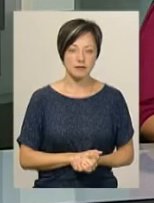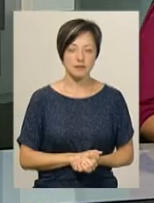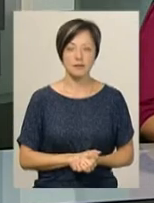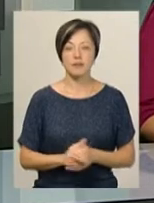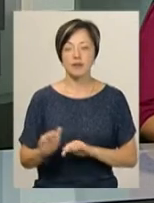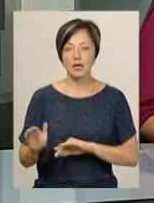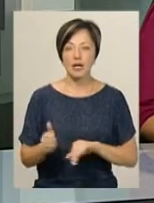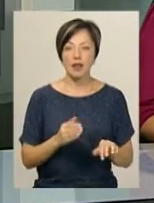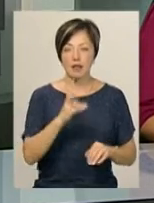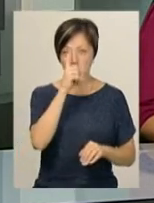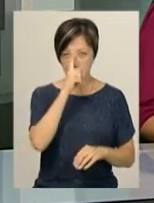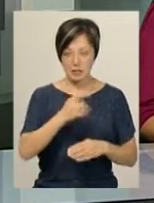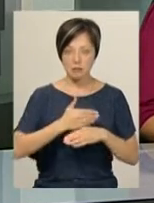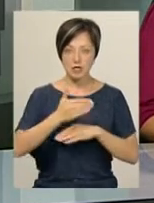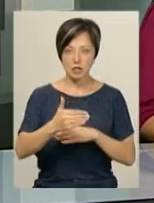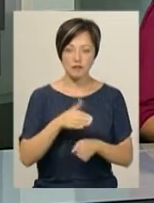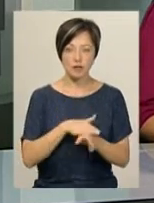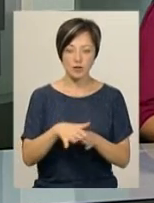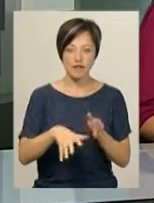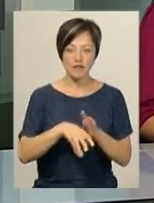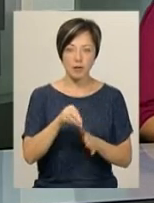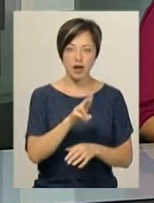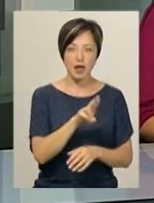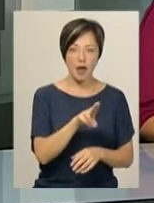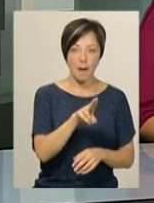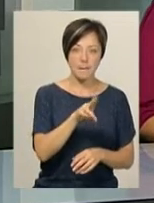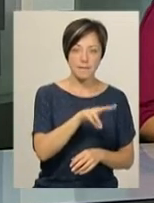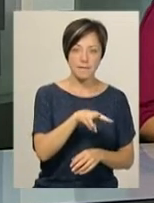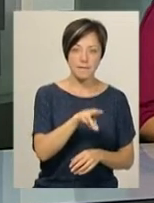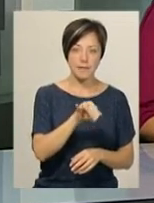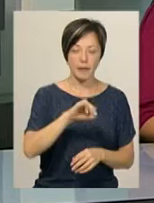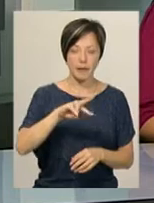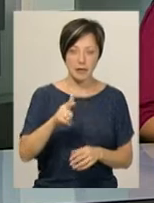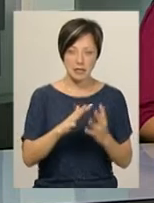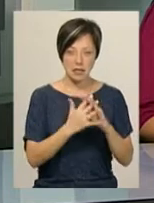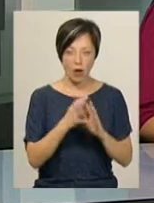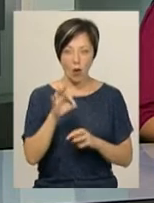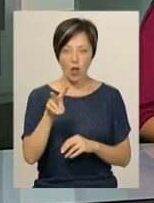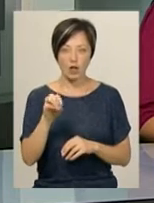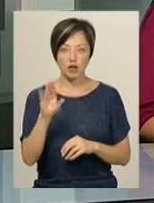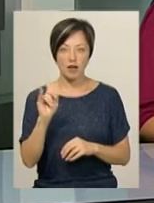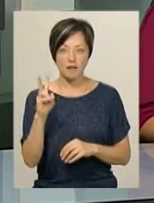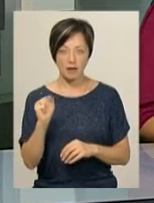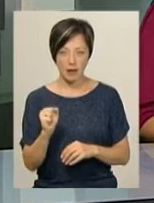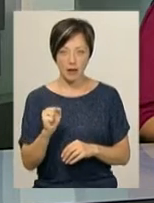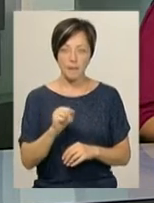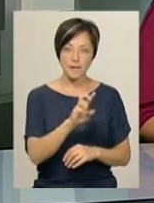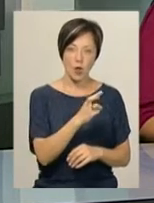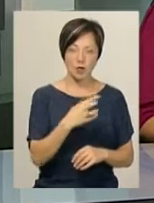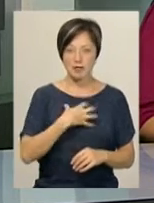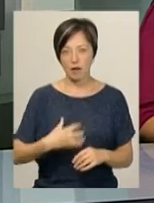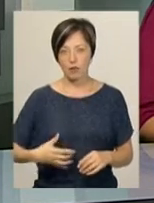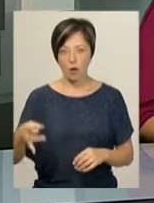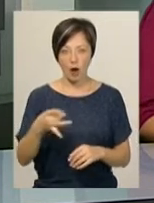Щонайменше на місяць пізніше відбудуться вибори до Ямпільської селищної та Улашанівської об'єднаних територіальних громад Білогірського та